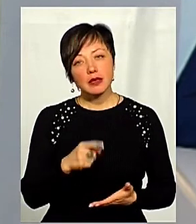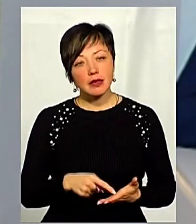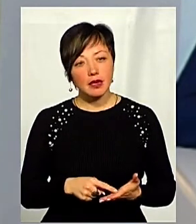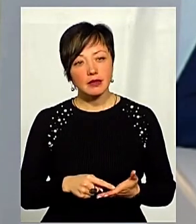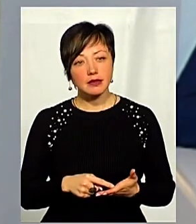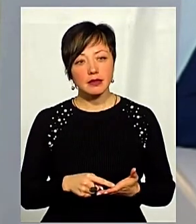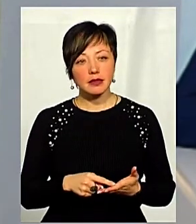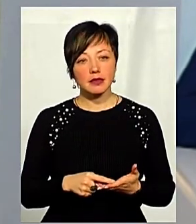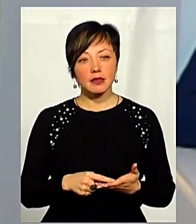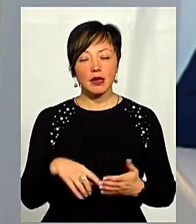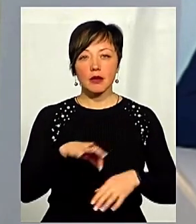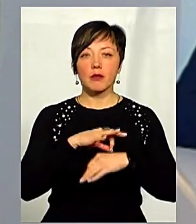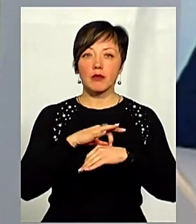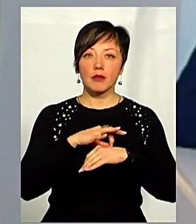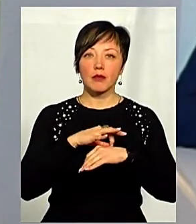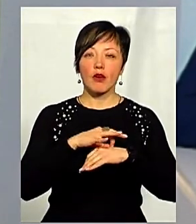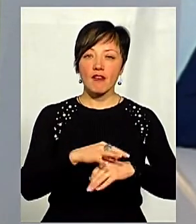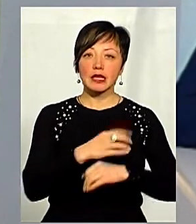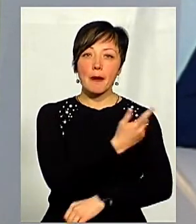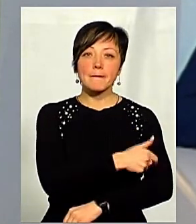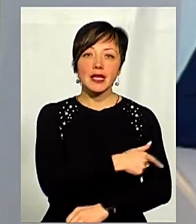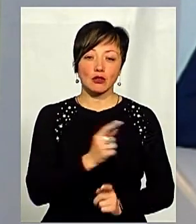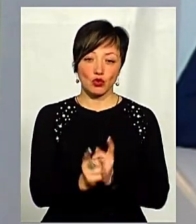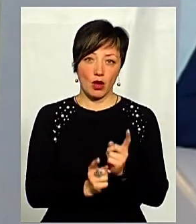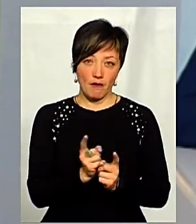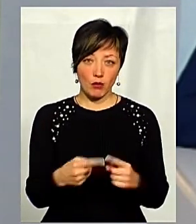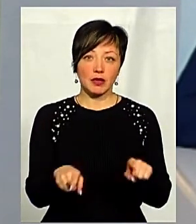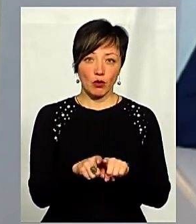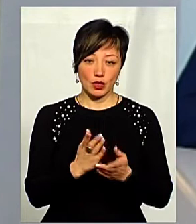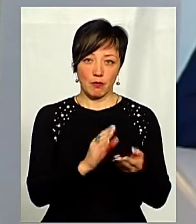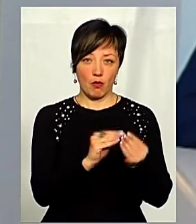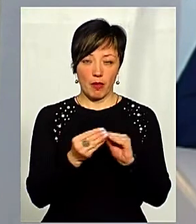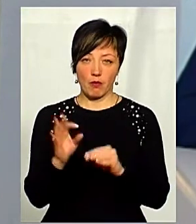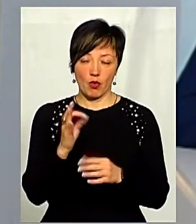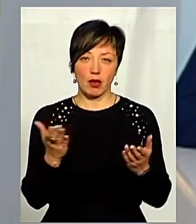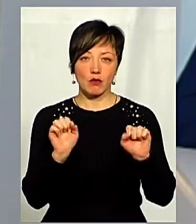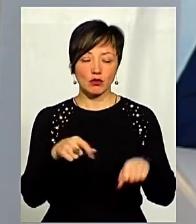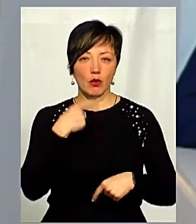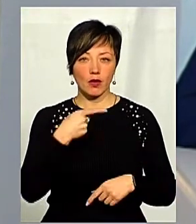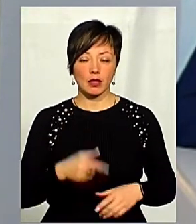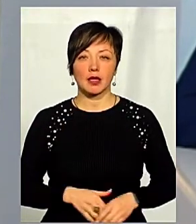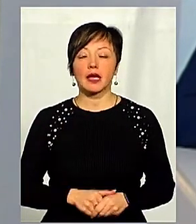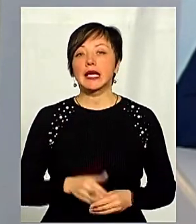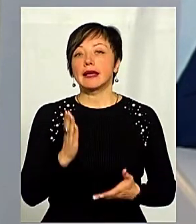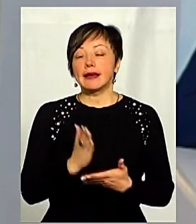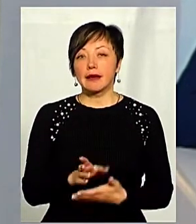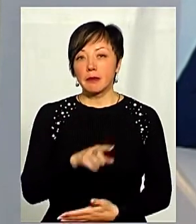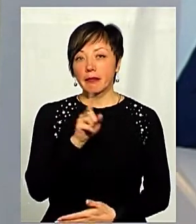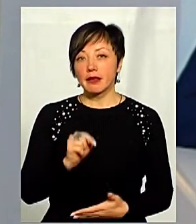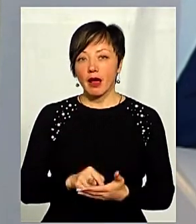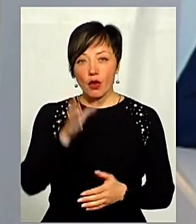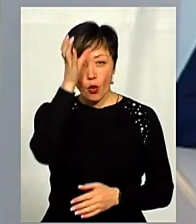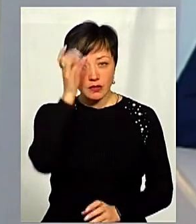наприклад, проведення тієї самої медичної реформи. В цьому контексті також є певні проблеми, про які ми можемо говорити. Є питання